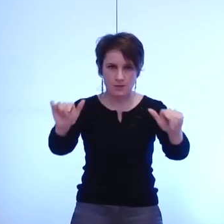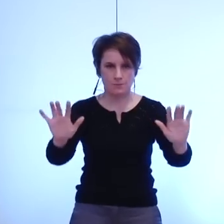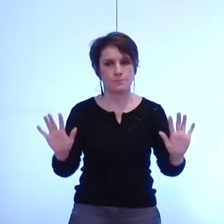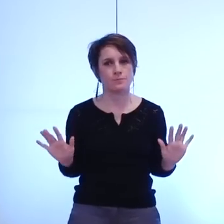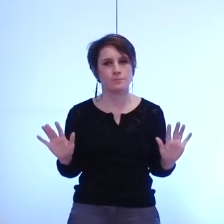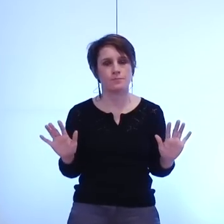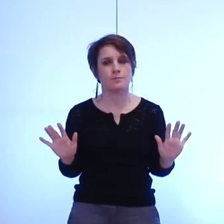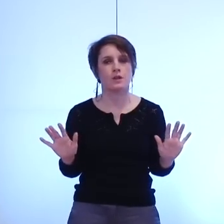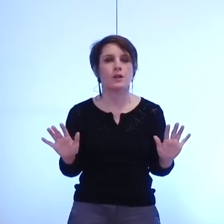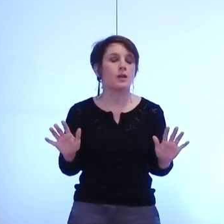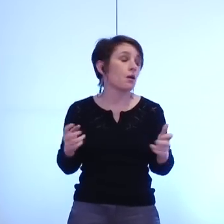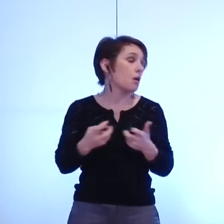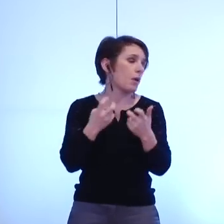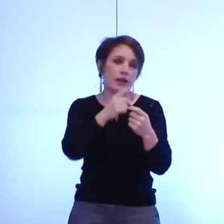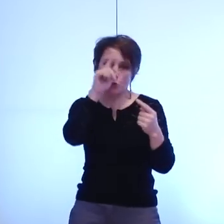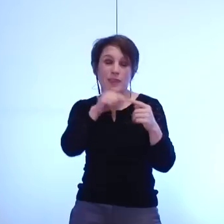aménagement du territoire